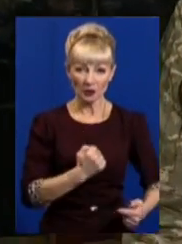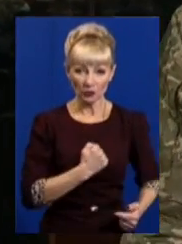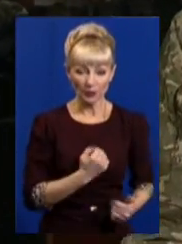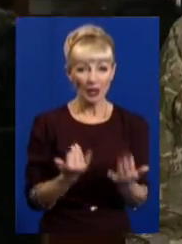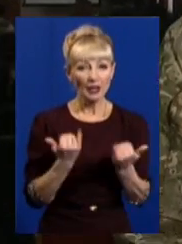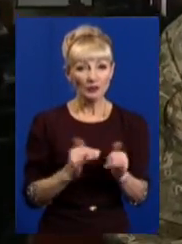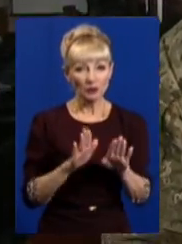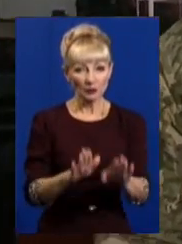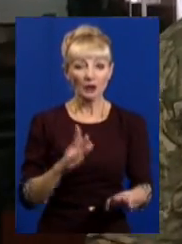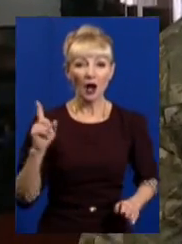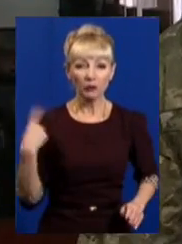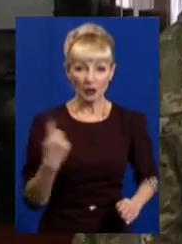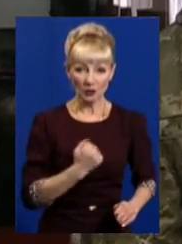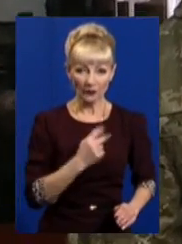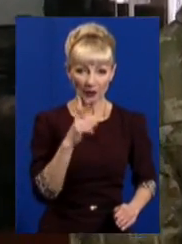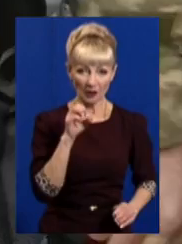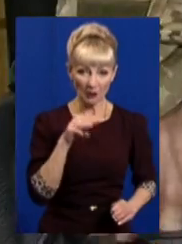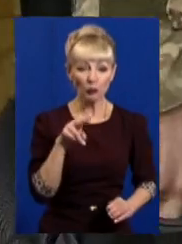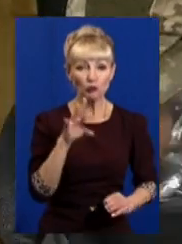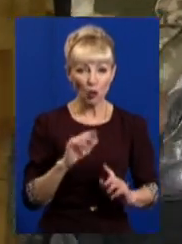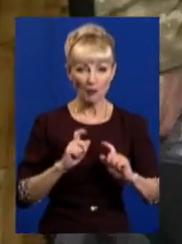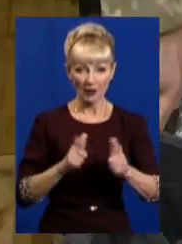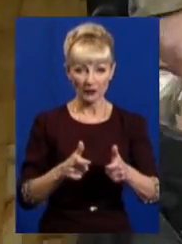Сьогодні прибув до обласного військомату за повісткою.